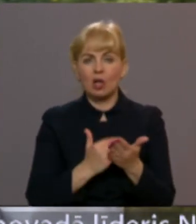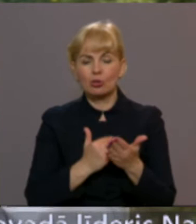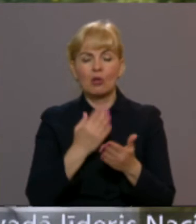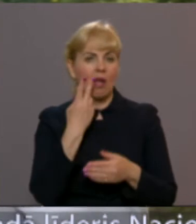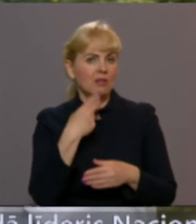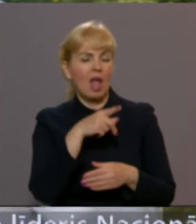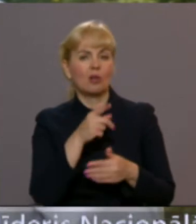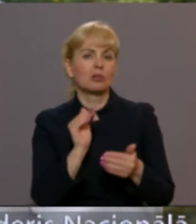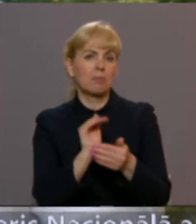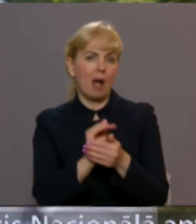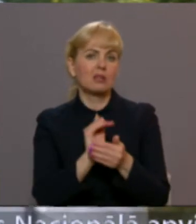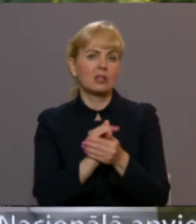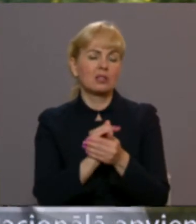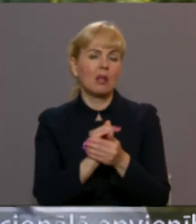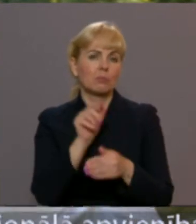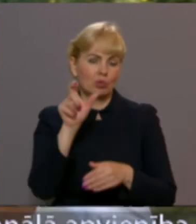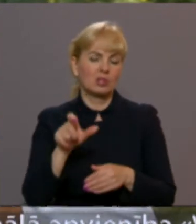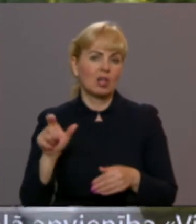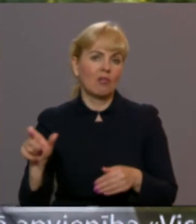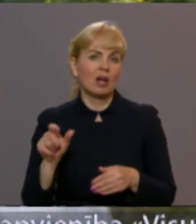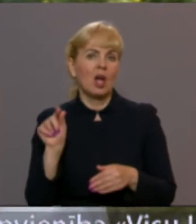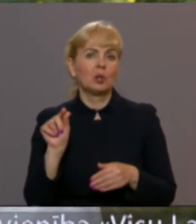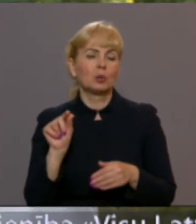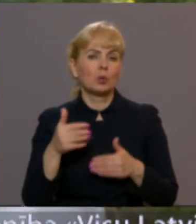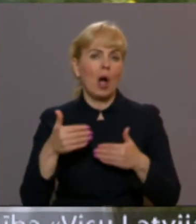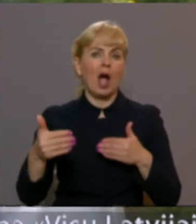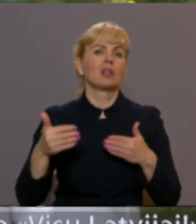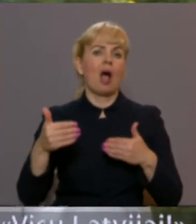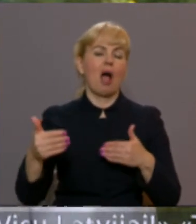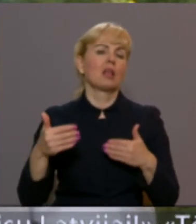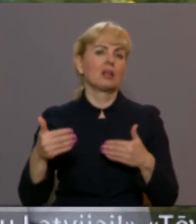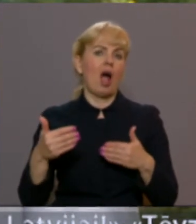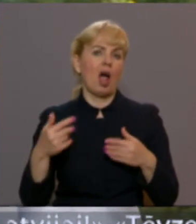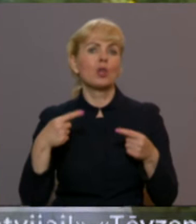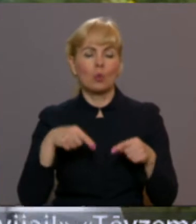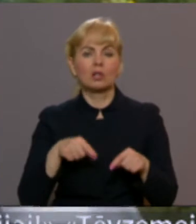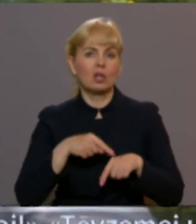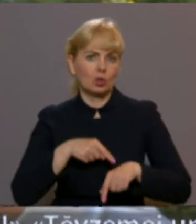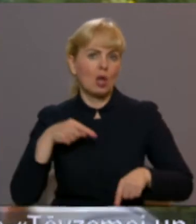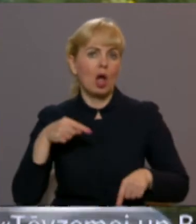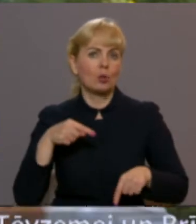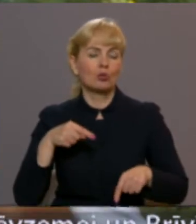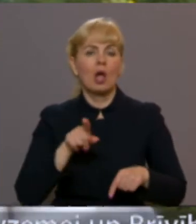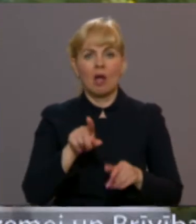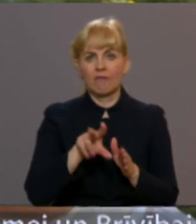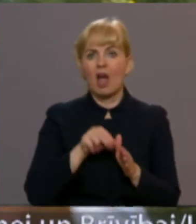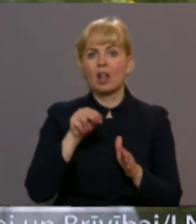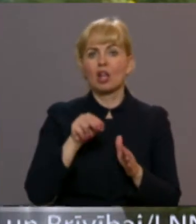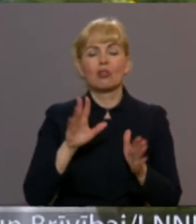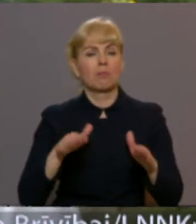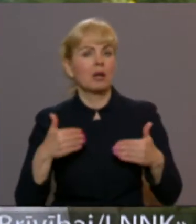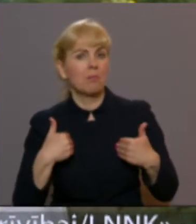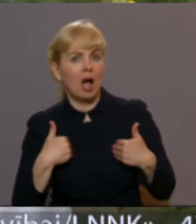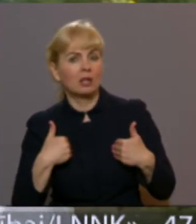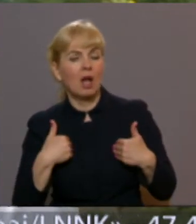tik daudz pazīstams cilvēks un viņi tā kā mazliet attālināja no tās sajūtas, tās ir vēlēšanas par mani vai par